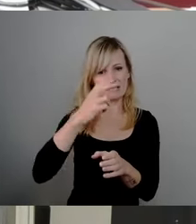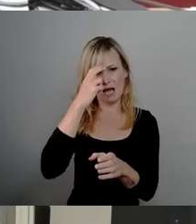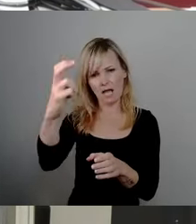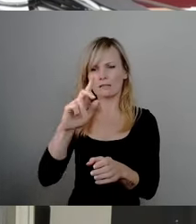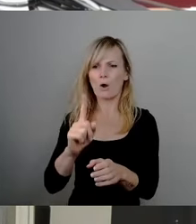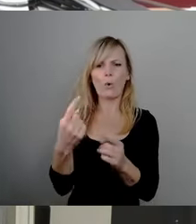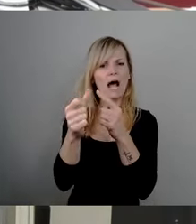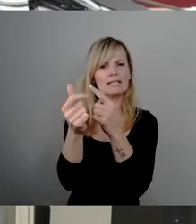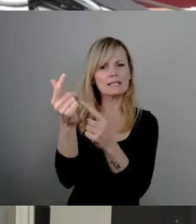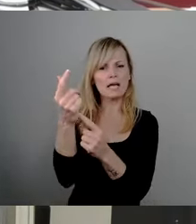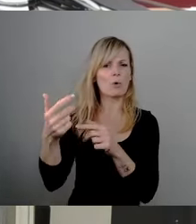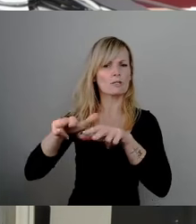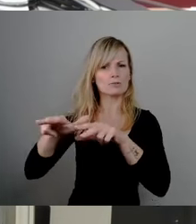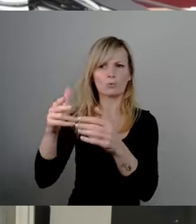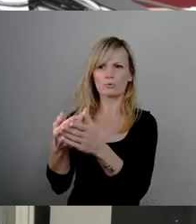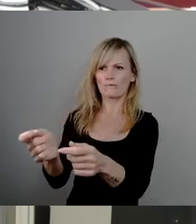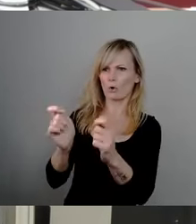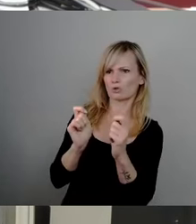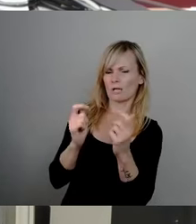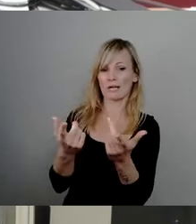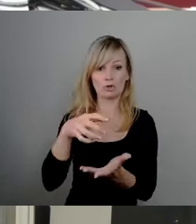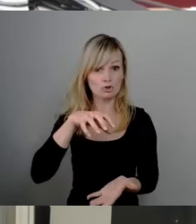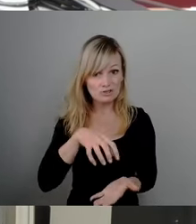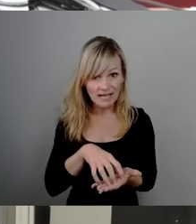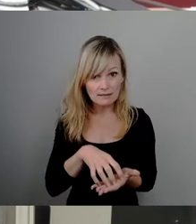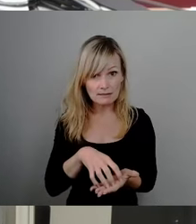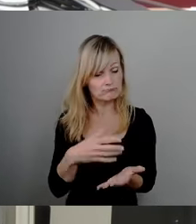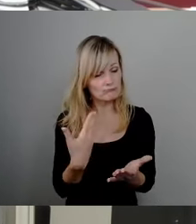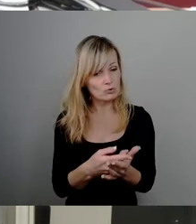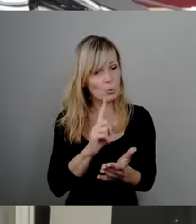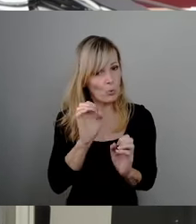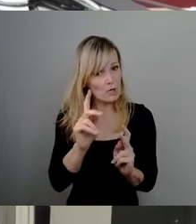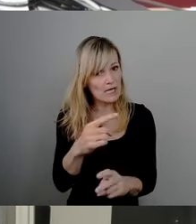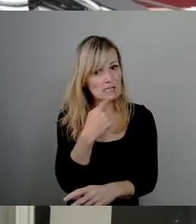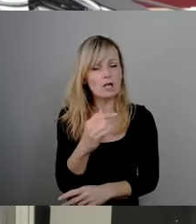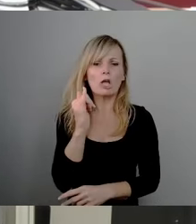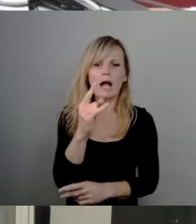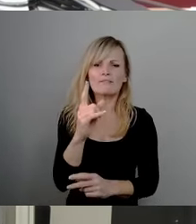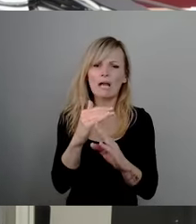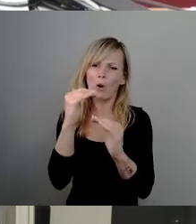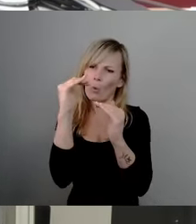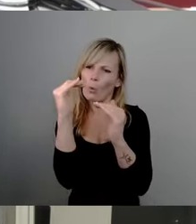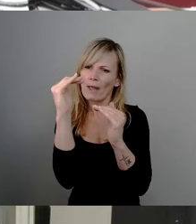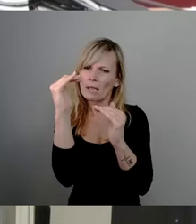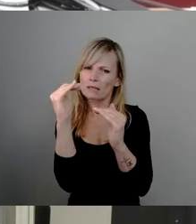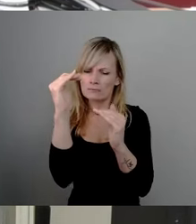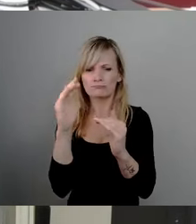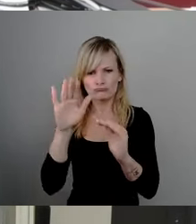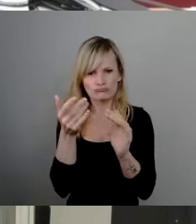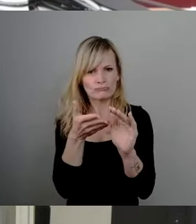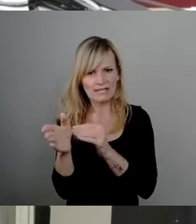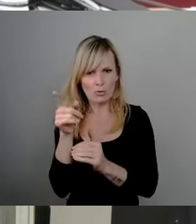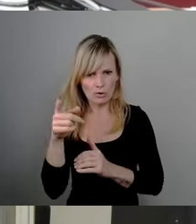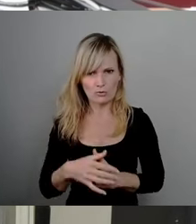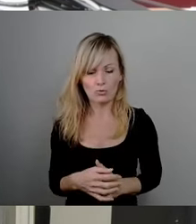Und da hat die Stadt, und das ist völlig legitim, gesagt, wir gehen so in die obere Mitte, völlig in Ordnung. Und jetzt sagen